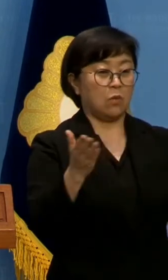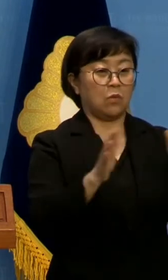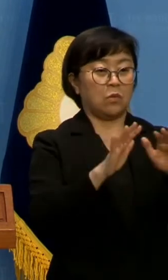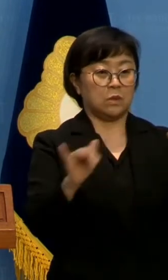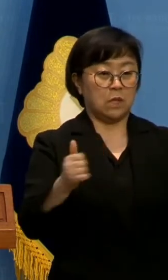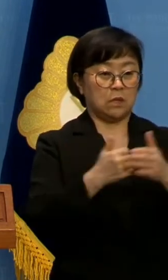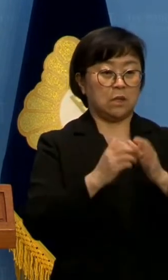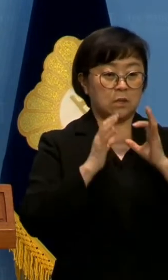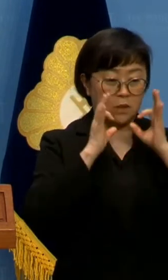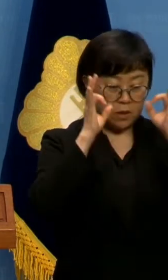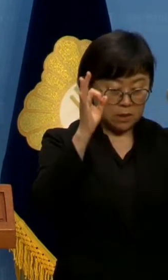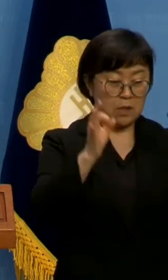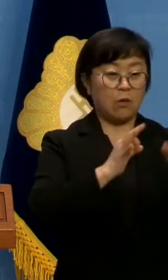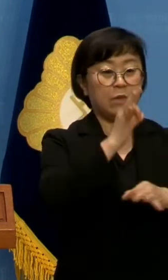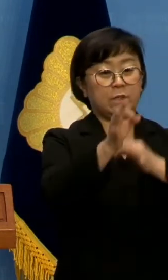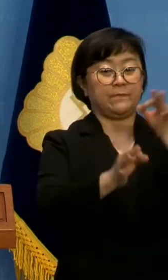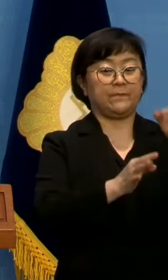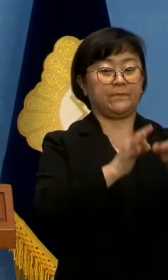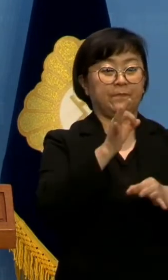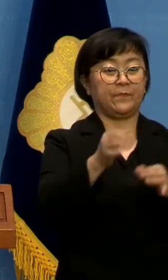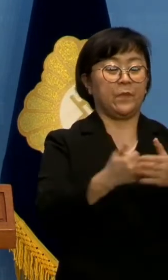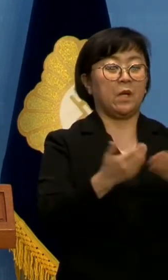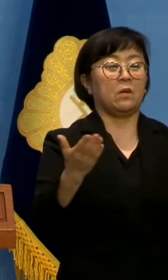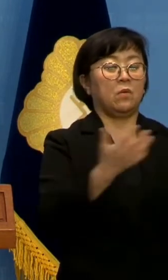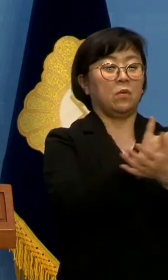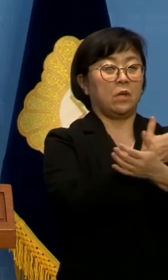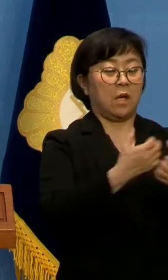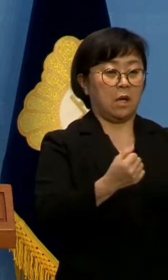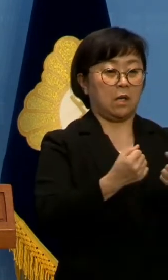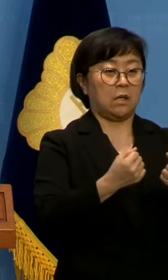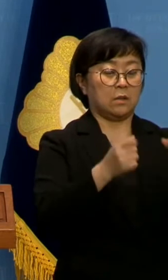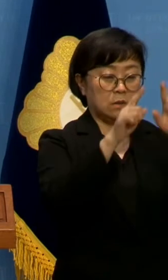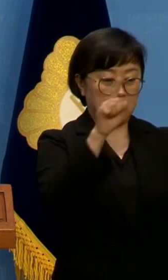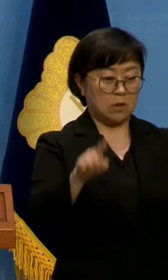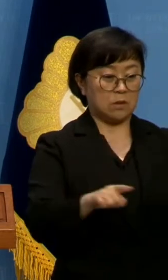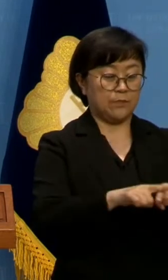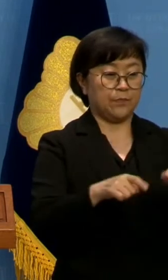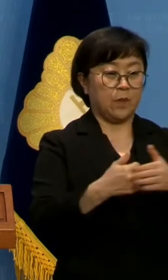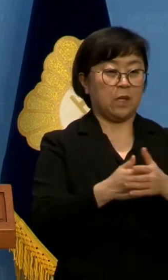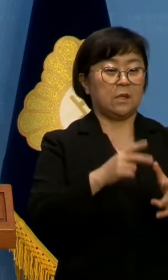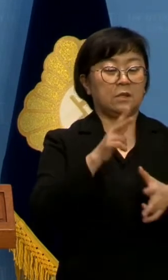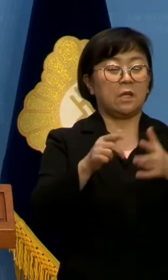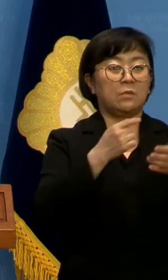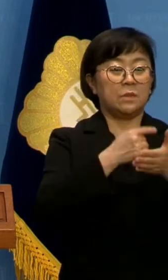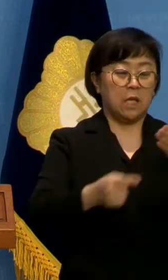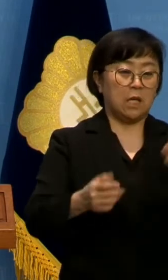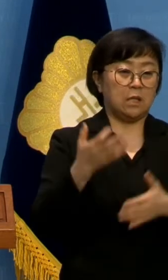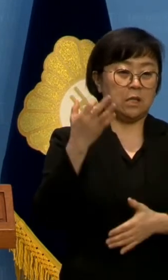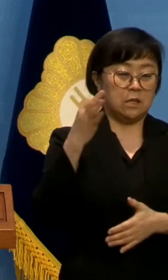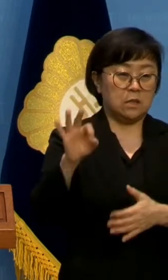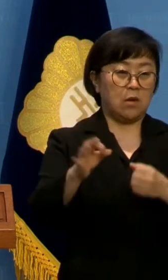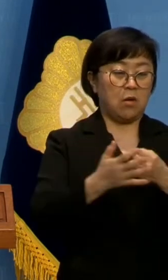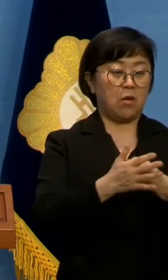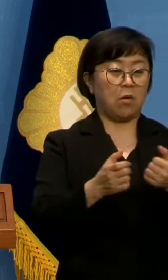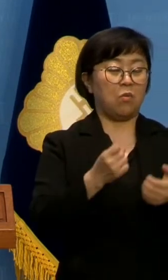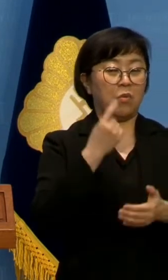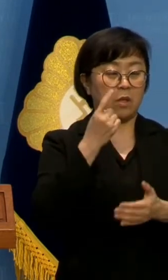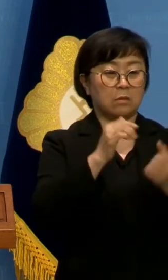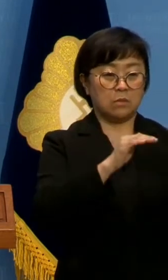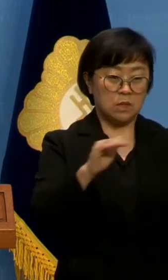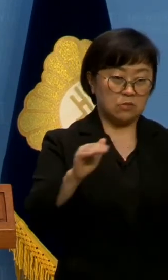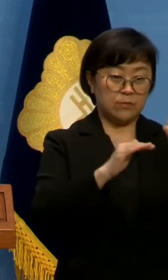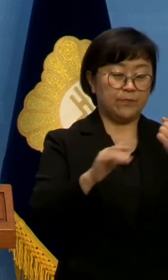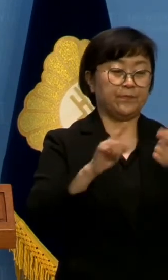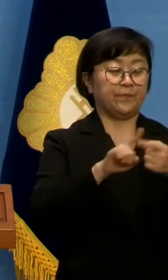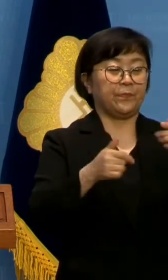절박함 외침 속에는 근로계약서 작성, 산재인정, 최저임금, 퇴직분 지급